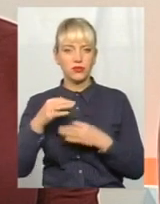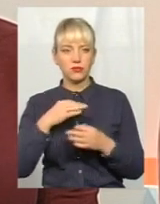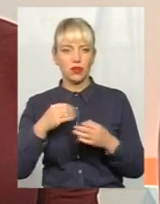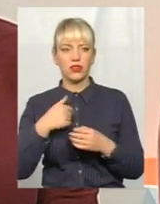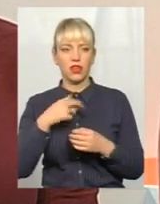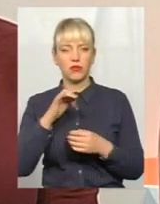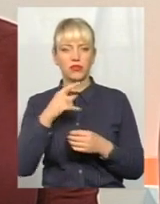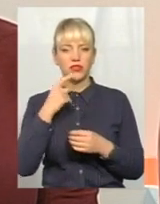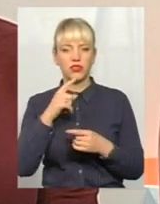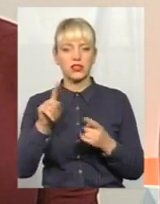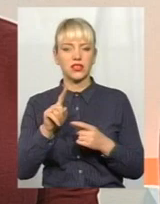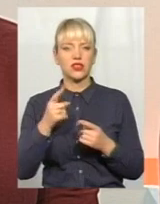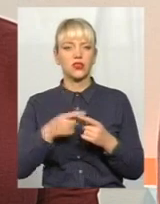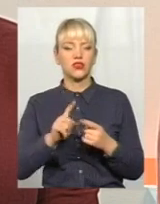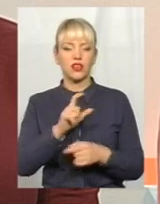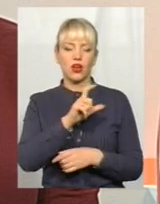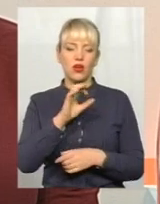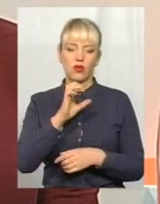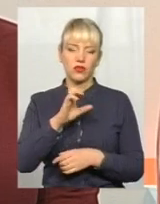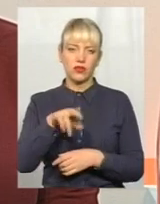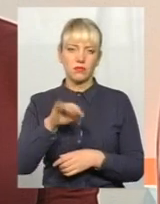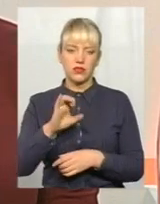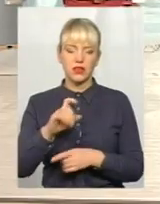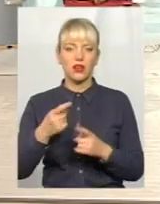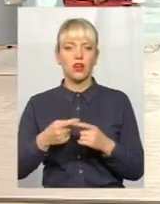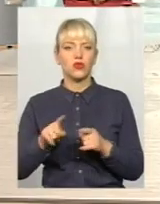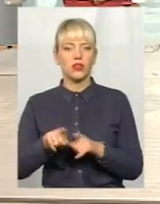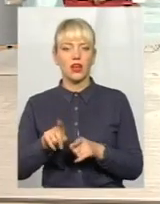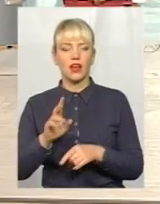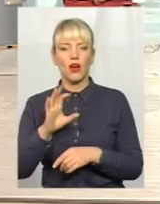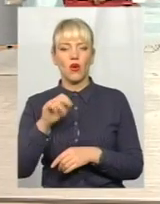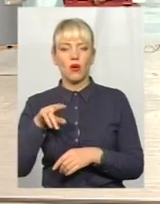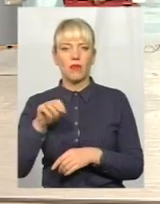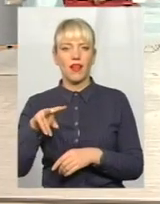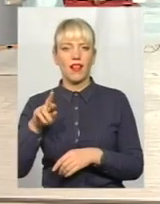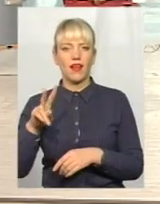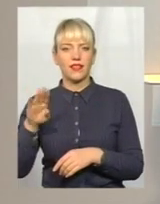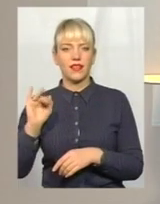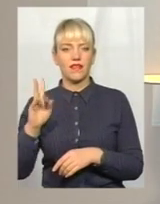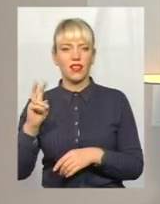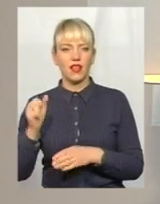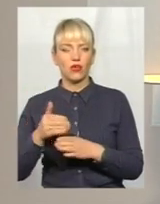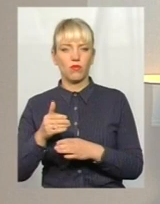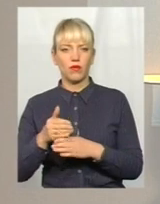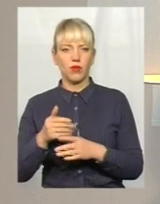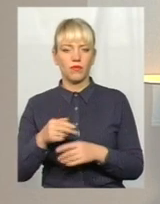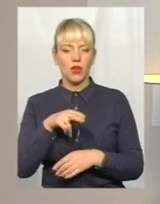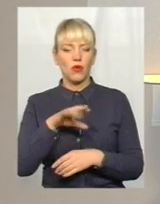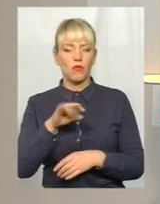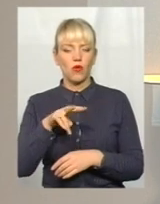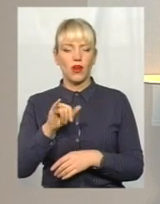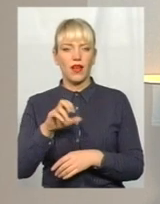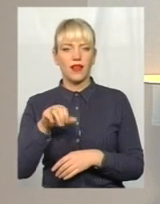розставити акценти, що таке хоспісна, що таке паліативна допомога. Бо є така різниця між цим. Все-таки паліативна